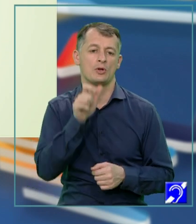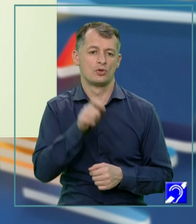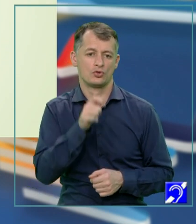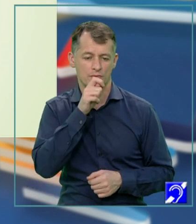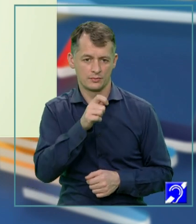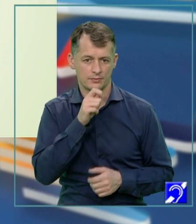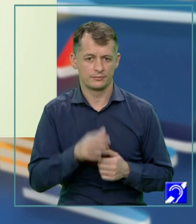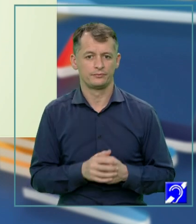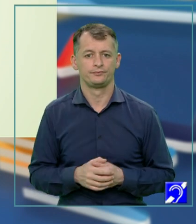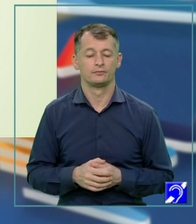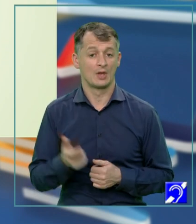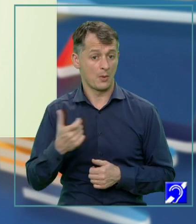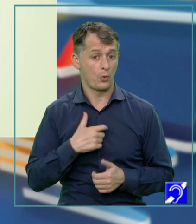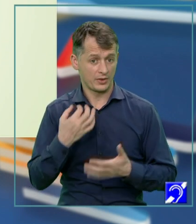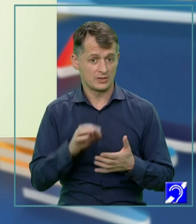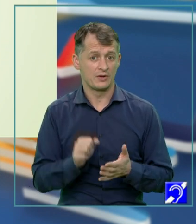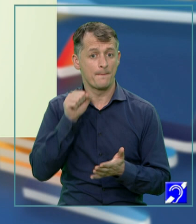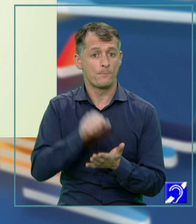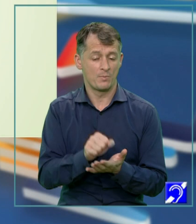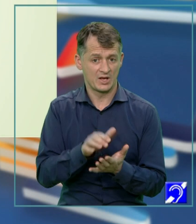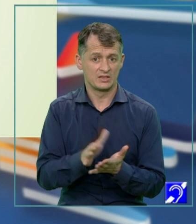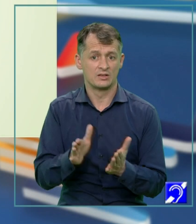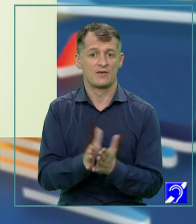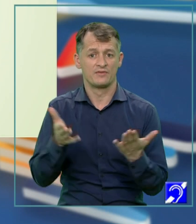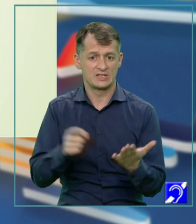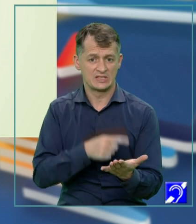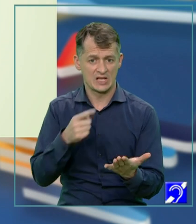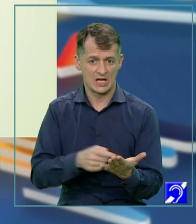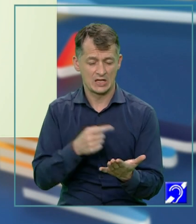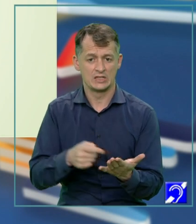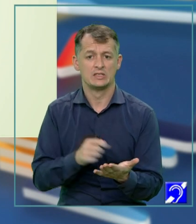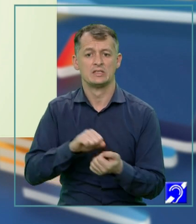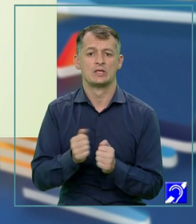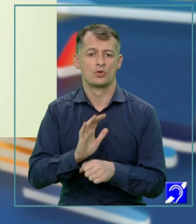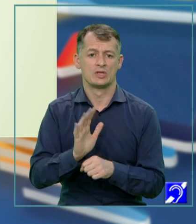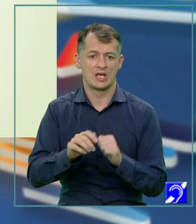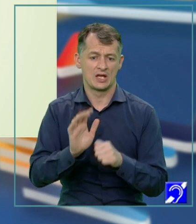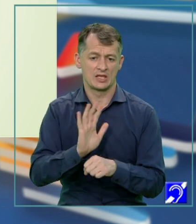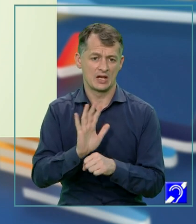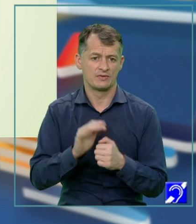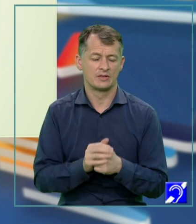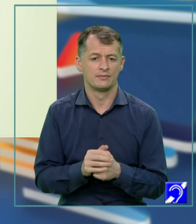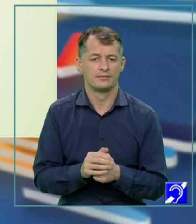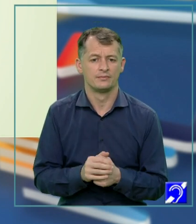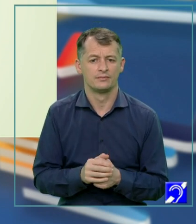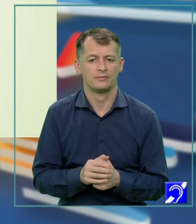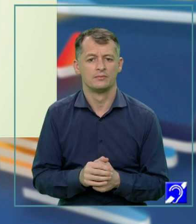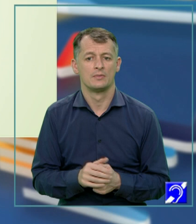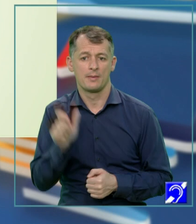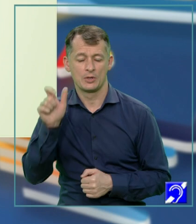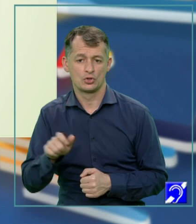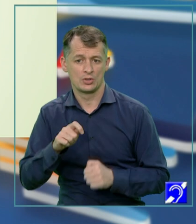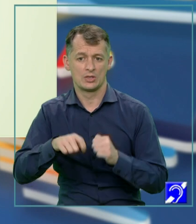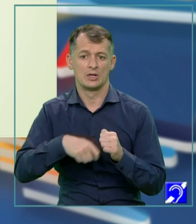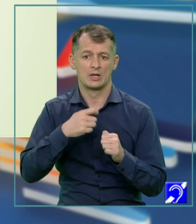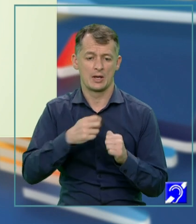temă. Interviul poate fi publicat într-o revistă sau televizat. Punctul de plecare al unui interviu este întrebarea. Reporterul poate